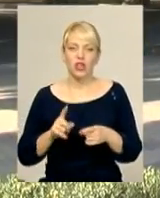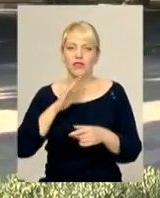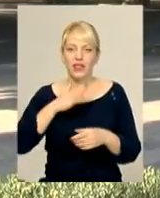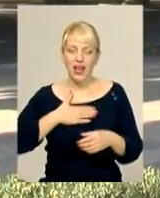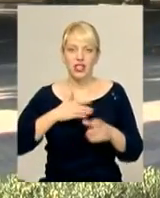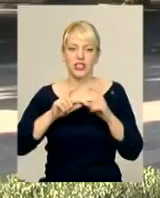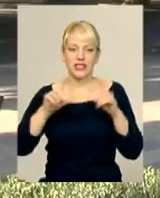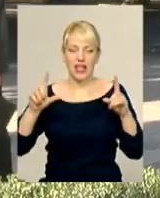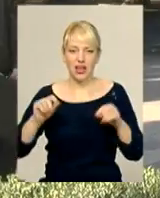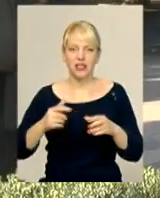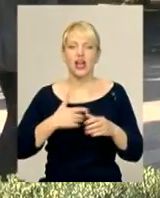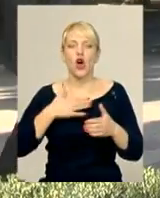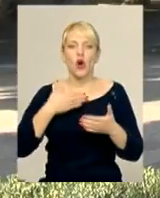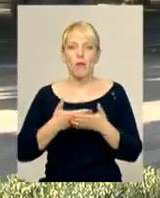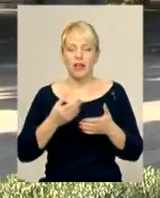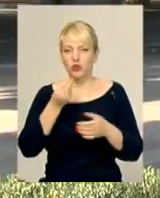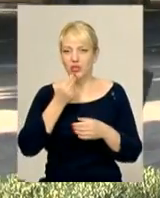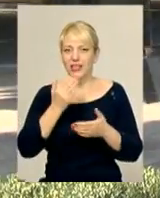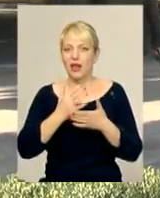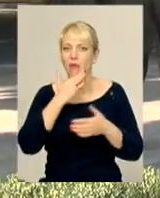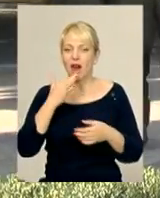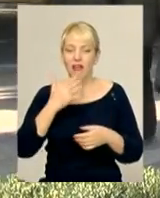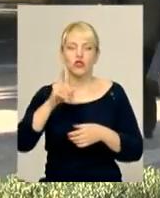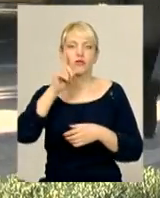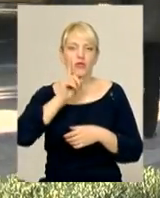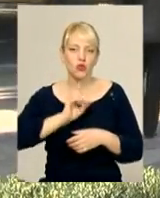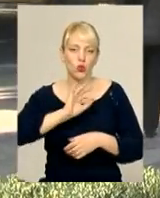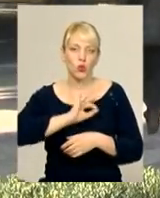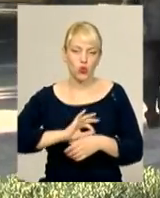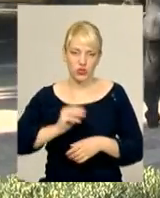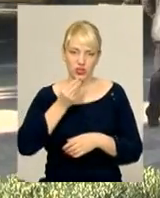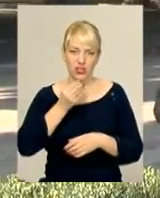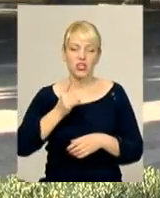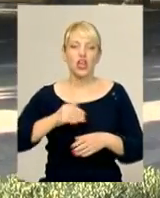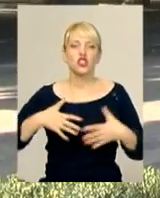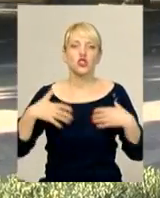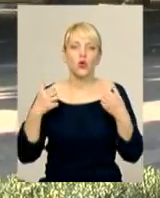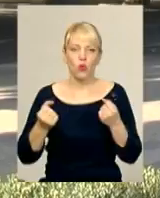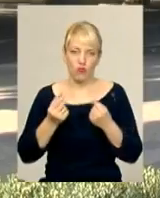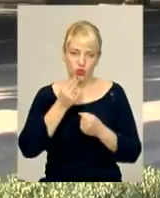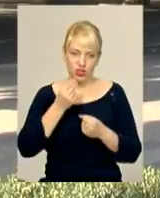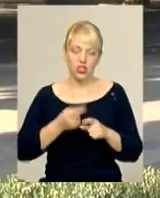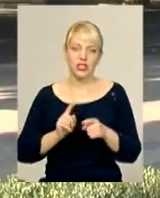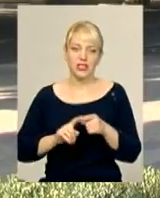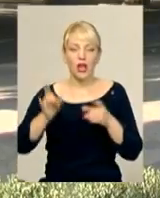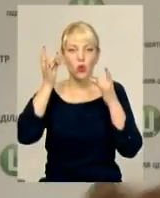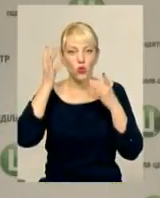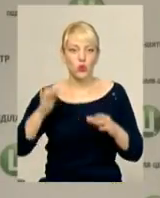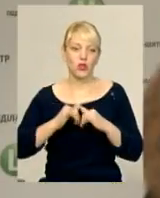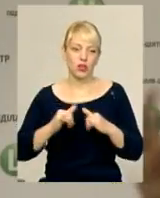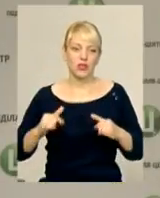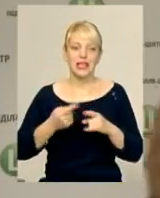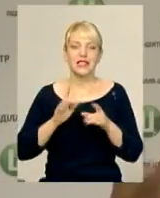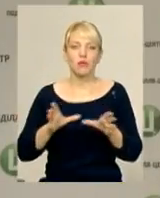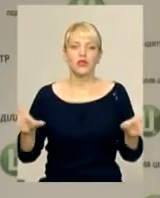закладах громадського харчування є багато смачної, корисної їжі і здорової їжі. Ну і, звичайно, це і культурний розвиток. Це